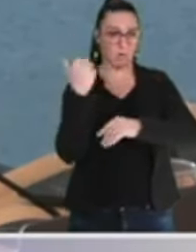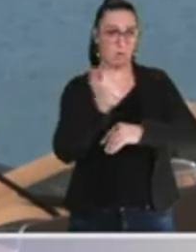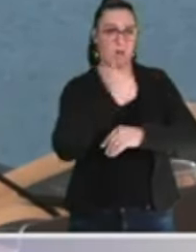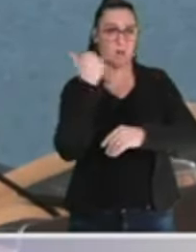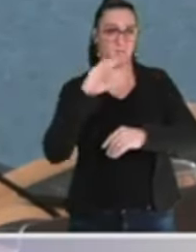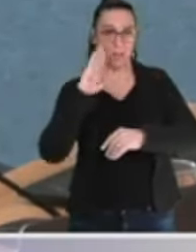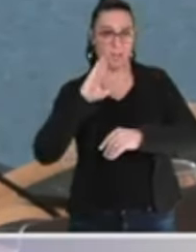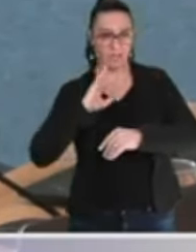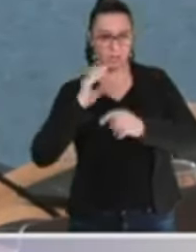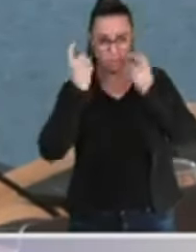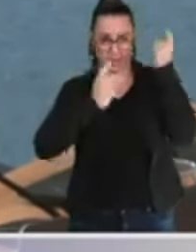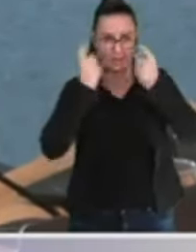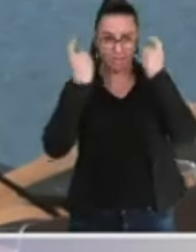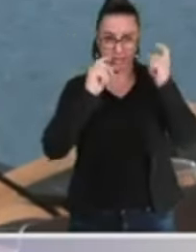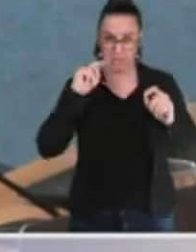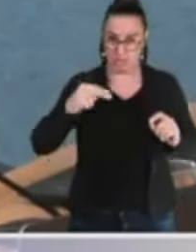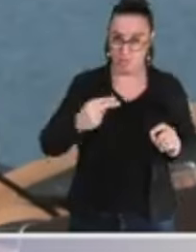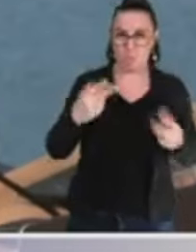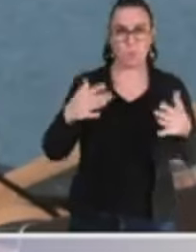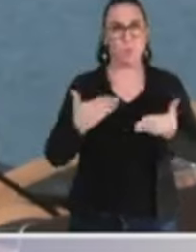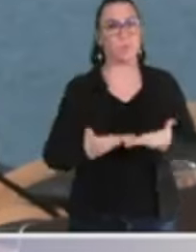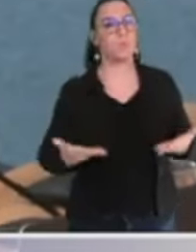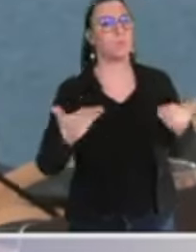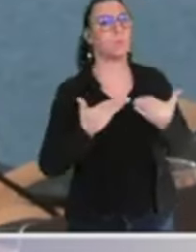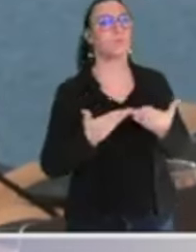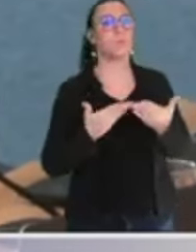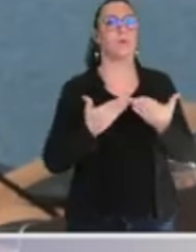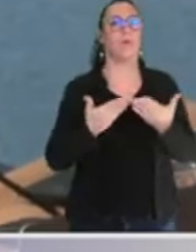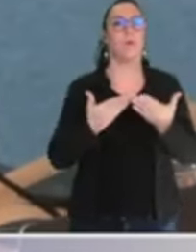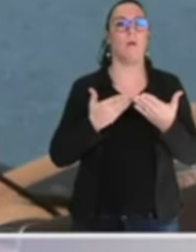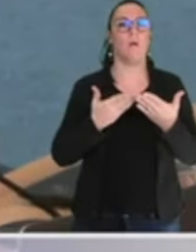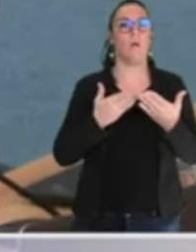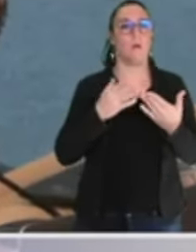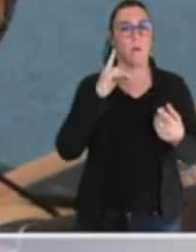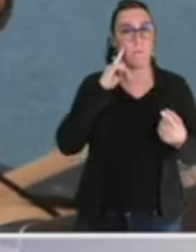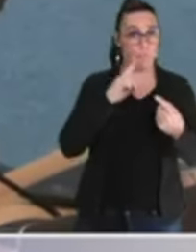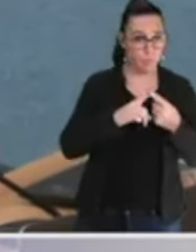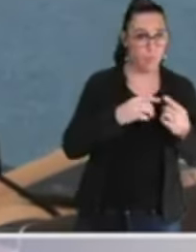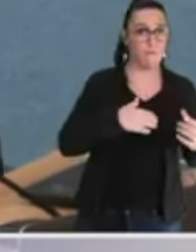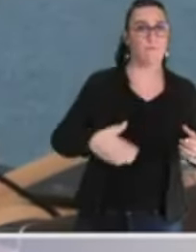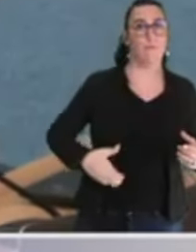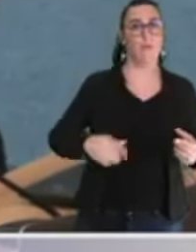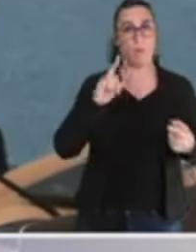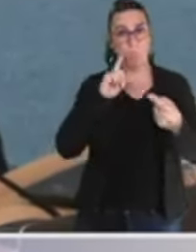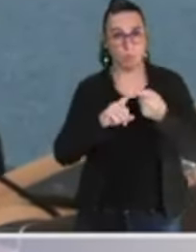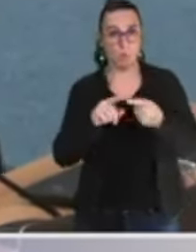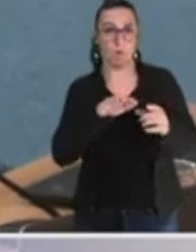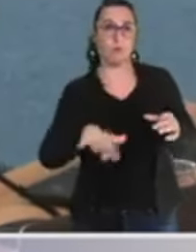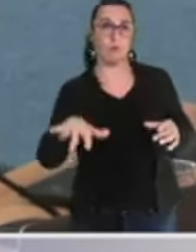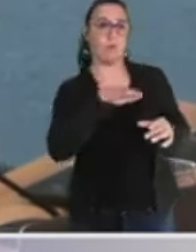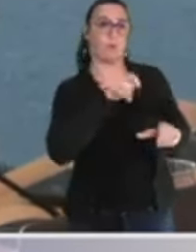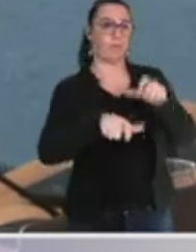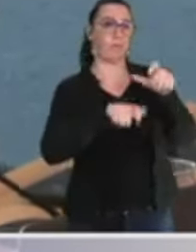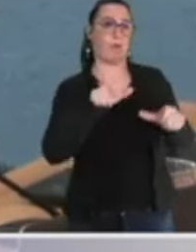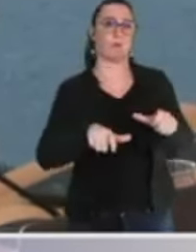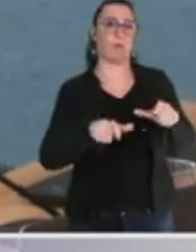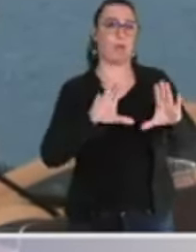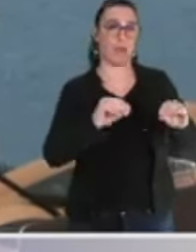réfléchir à cette situation qui est, pour les grenoblois et pour la ville, extrêmement grave et préoccupante.